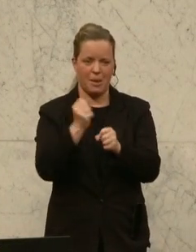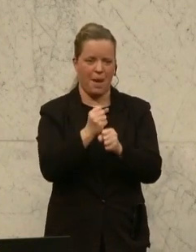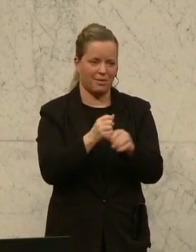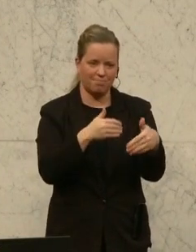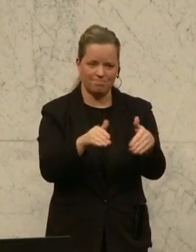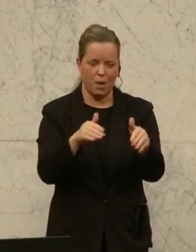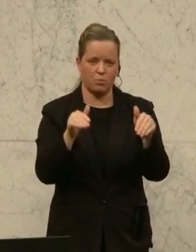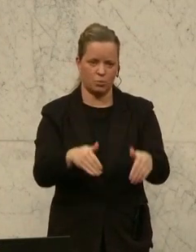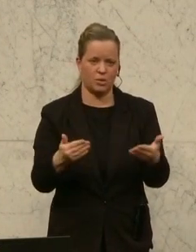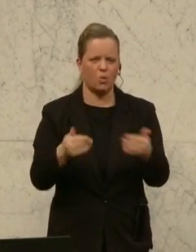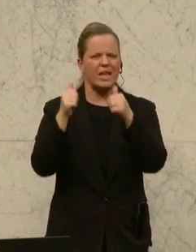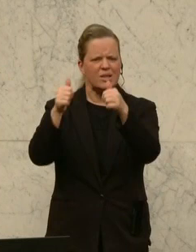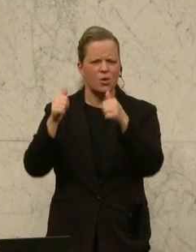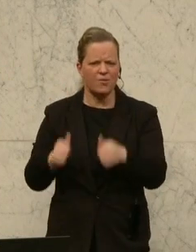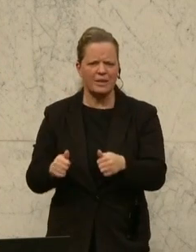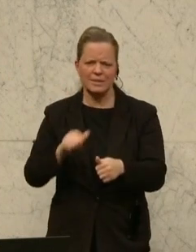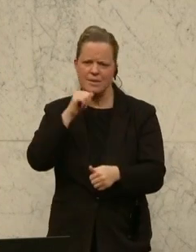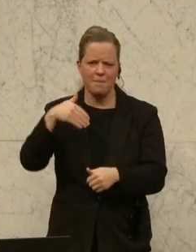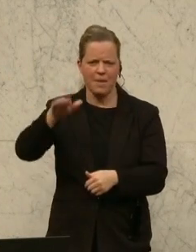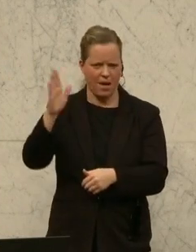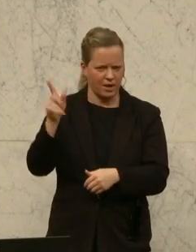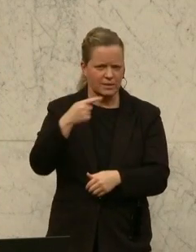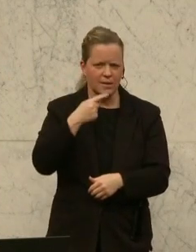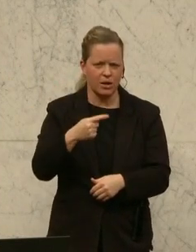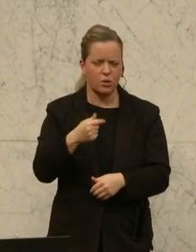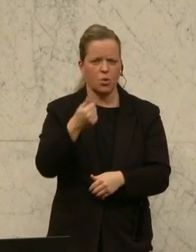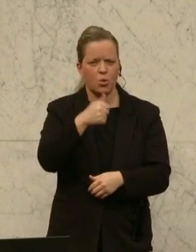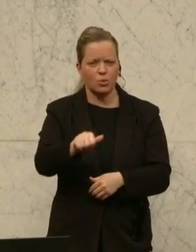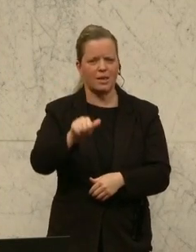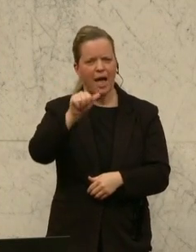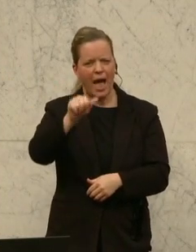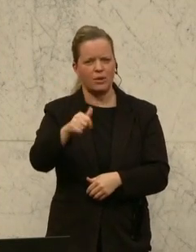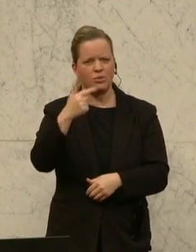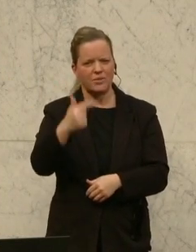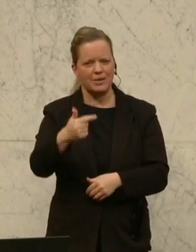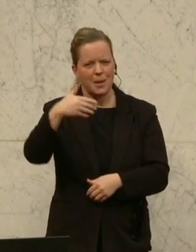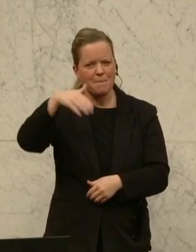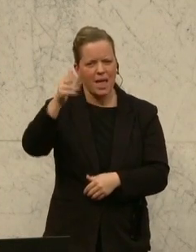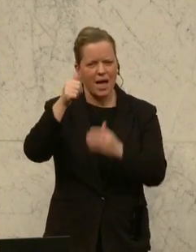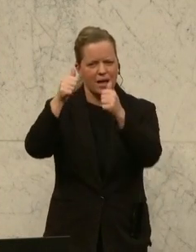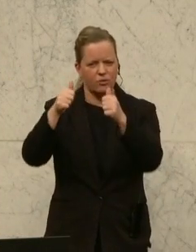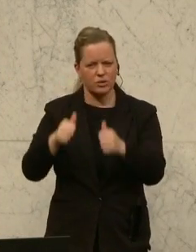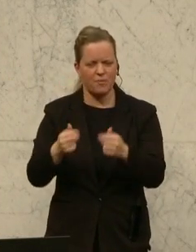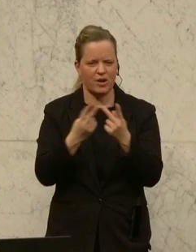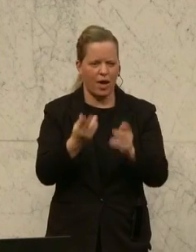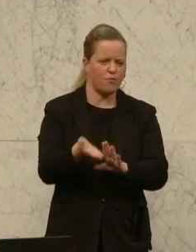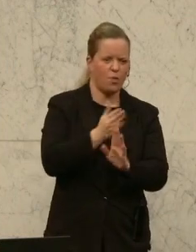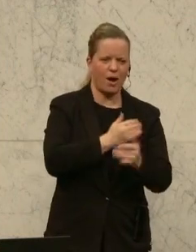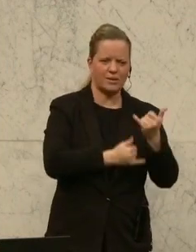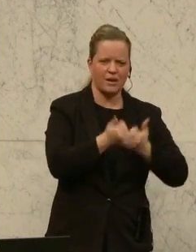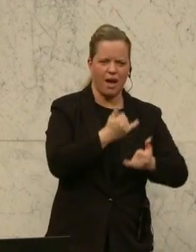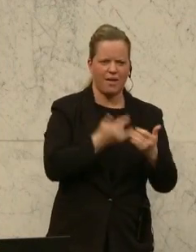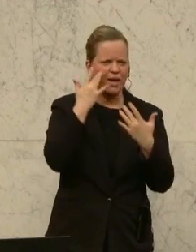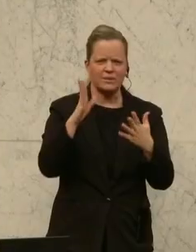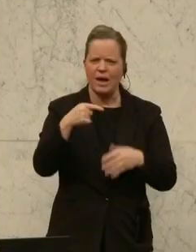den Insolvenzen sprechen, dass direkt gestiegen sind. Entschuldigung, 121 Prozent mehr Insolvenzen als die vorige Woche. Ich weiß nicht, von was ich rede.